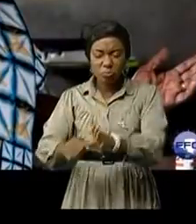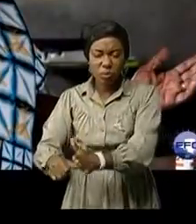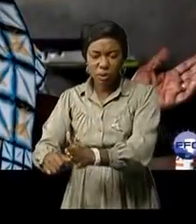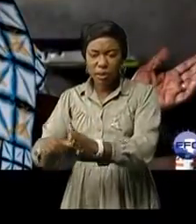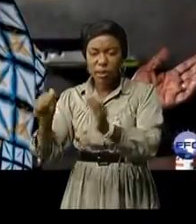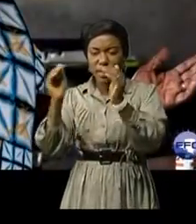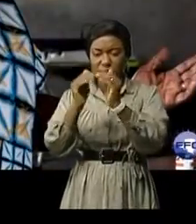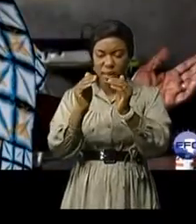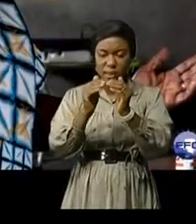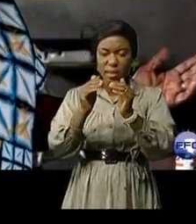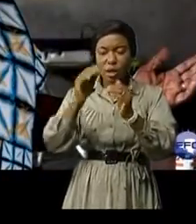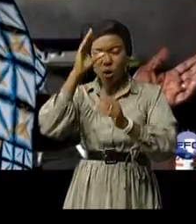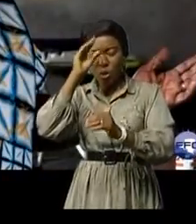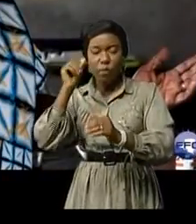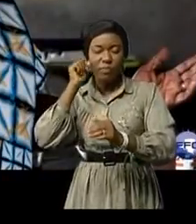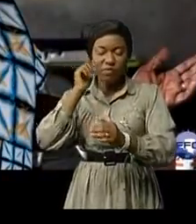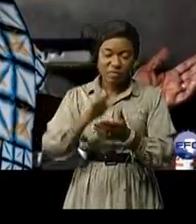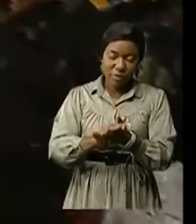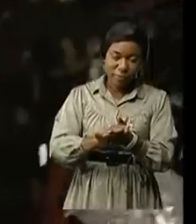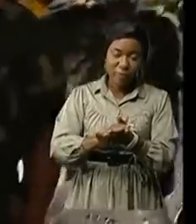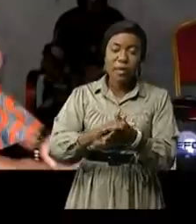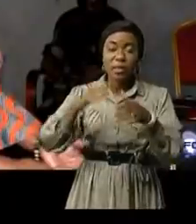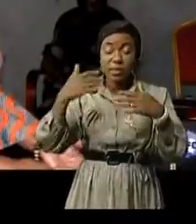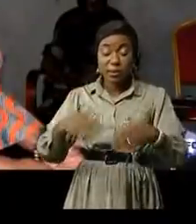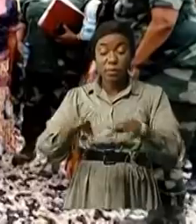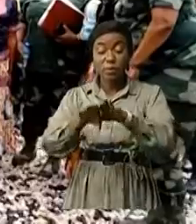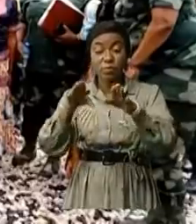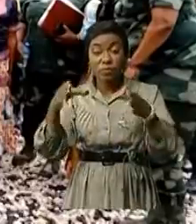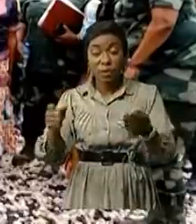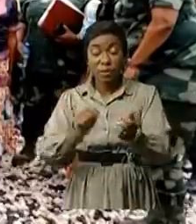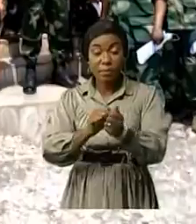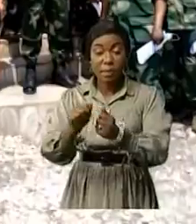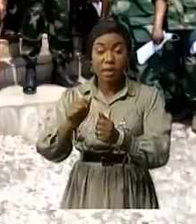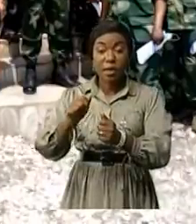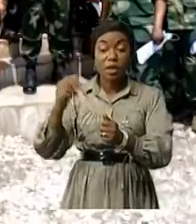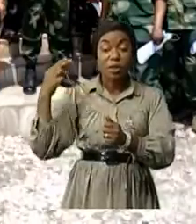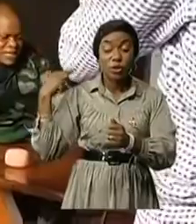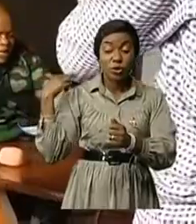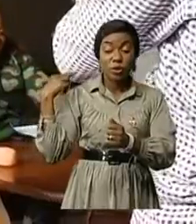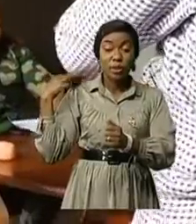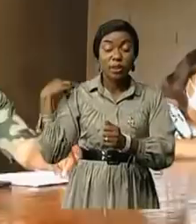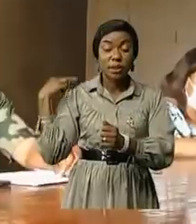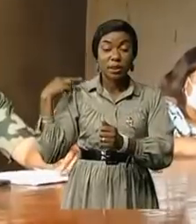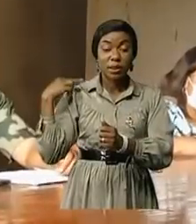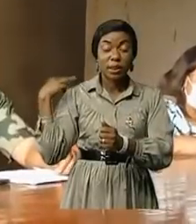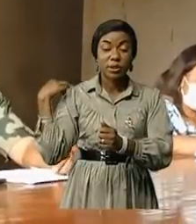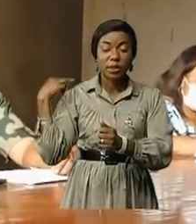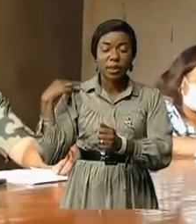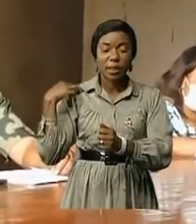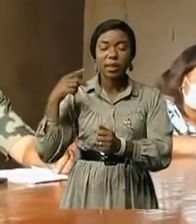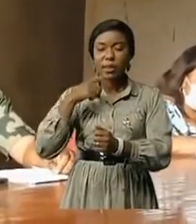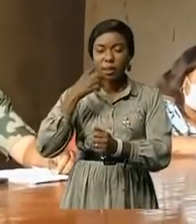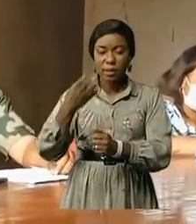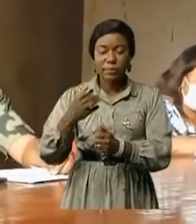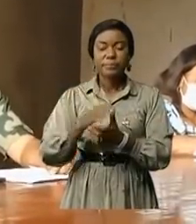professionnelle comme dans leur propre famille cérémonie ouverte par le général Giselin Tchinkobo Les modules présentés